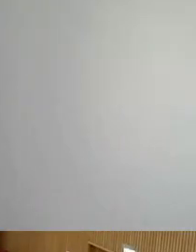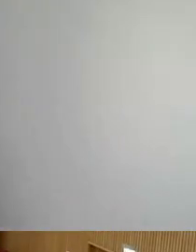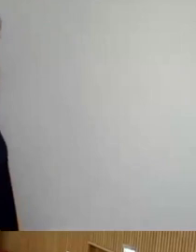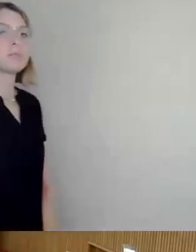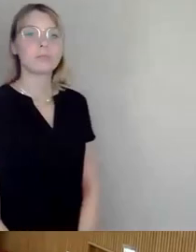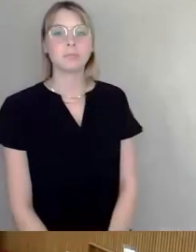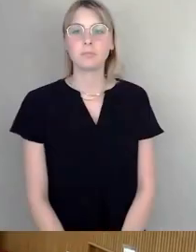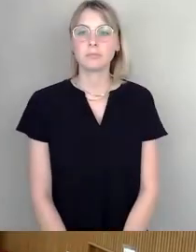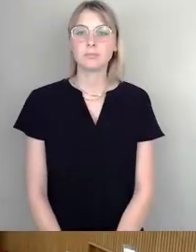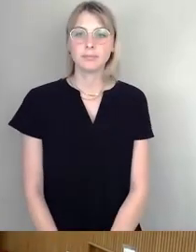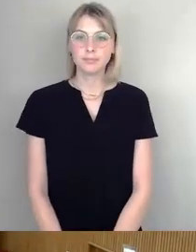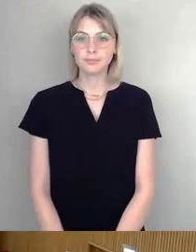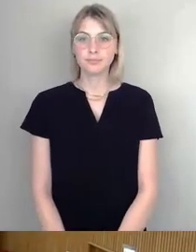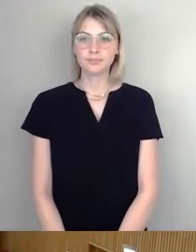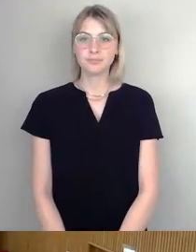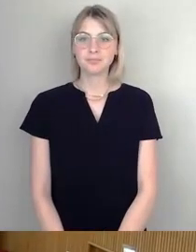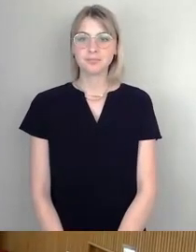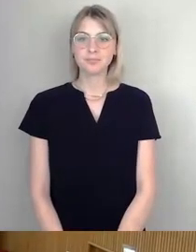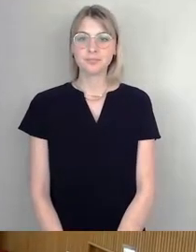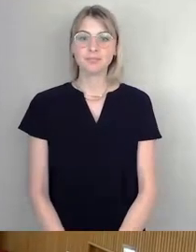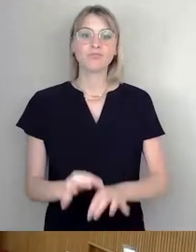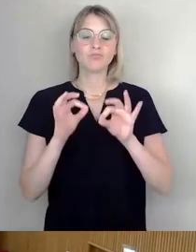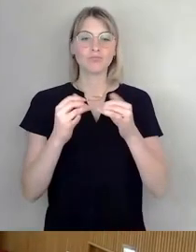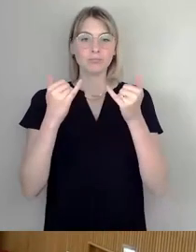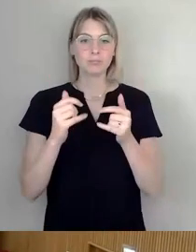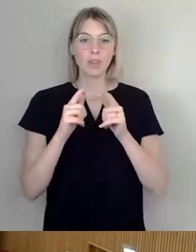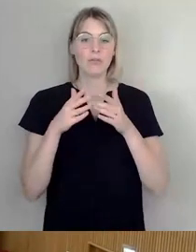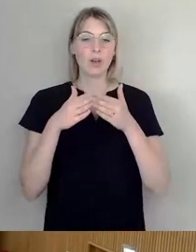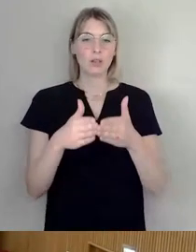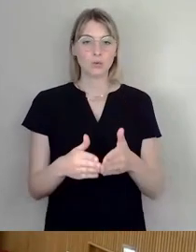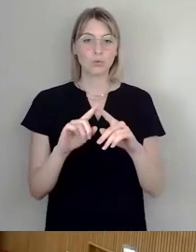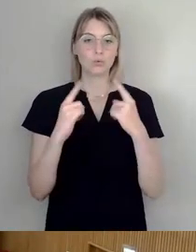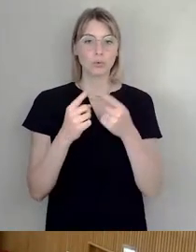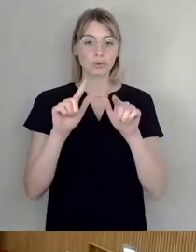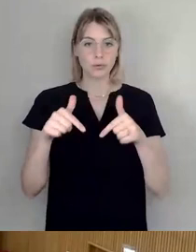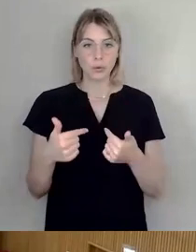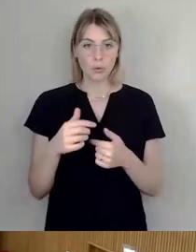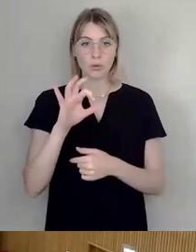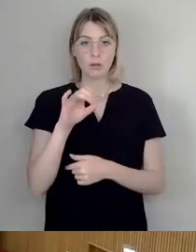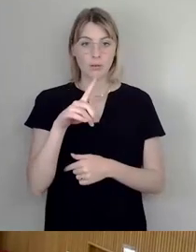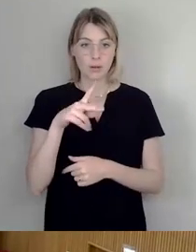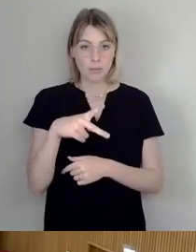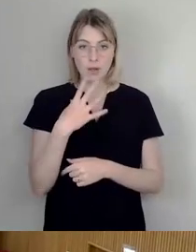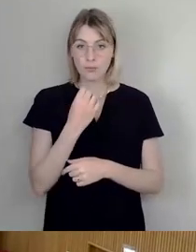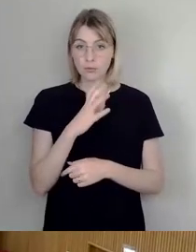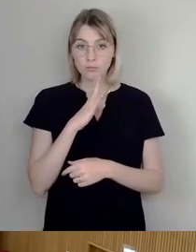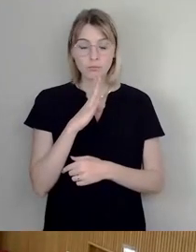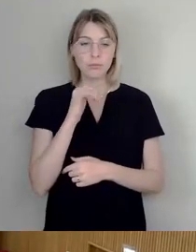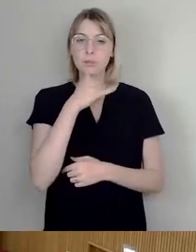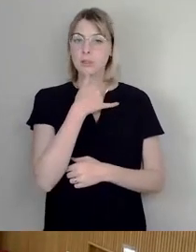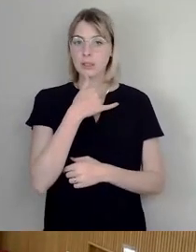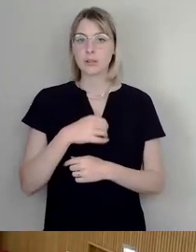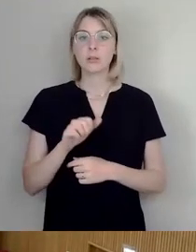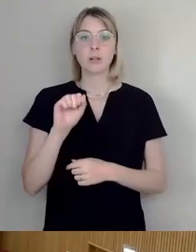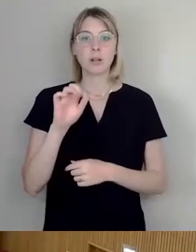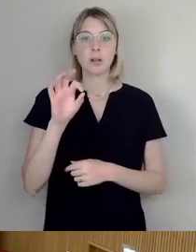Okay, dann würden wir in die Fraktionsrunde einsteigen. Wird FDP das Wort gewünscht? Nein? Dann, AfD hat gerade